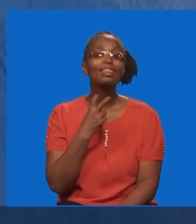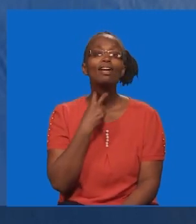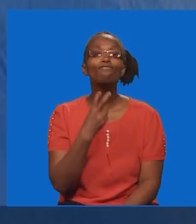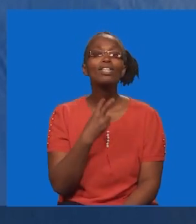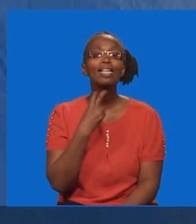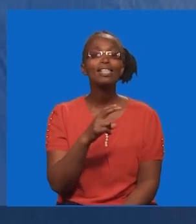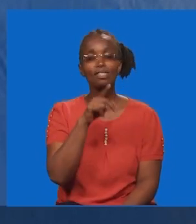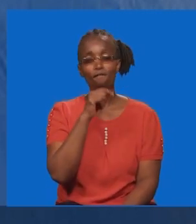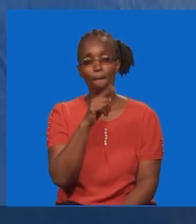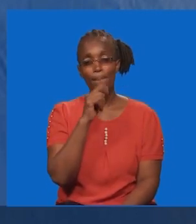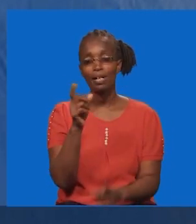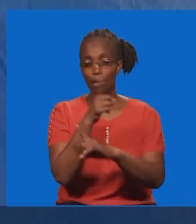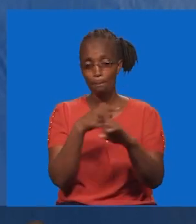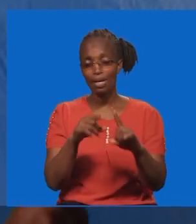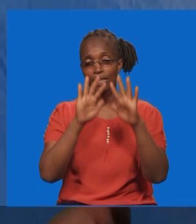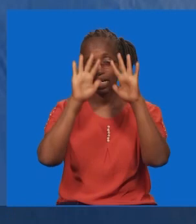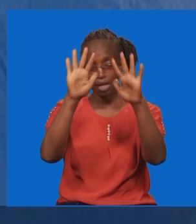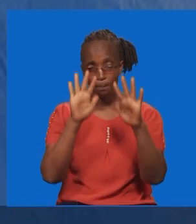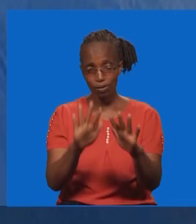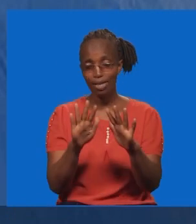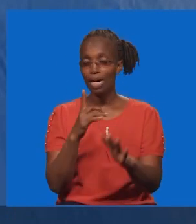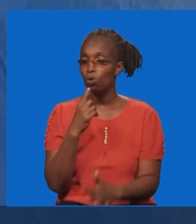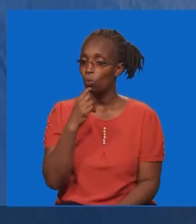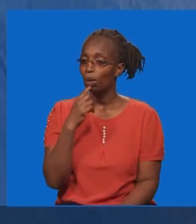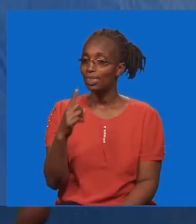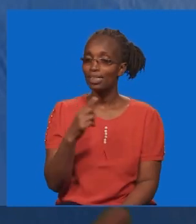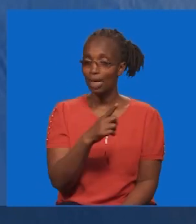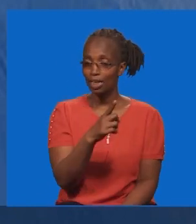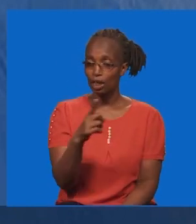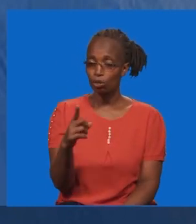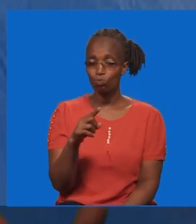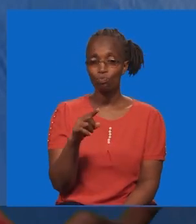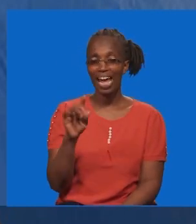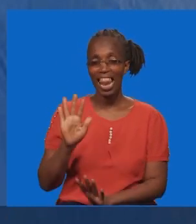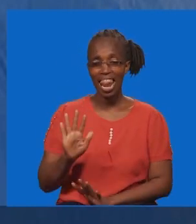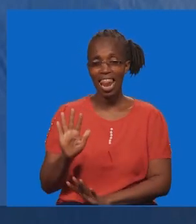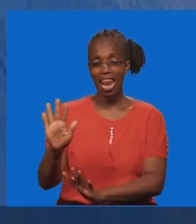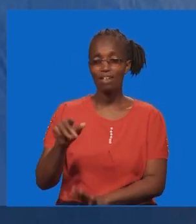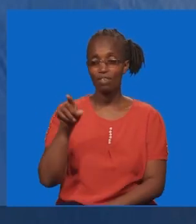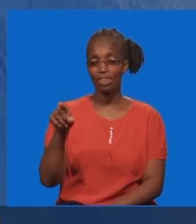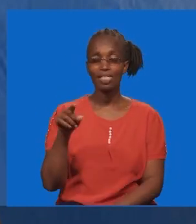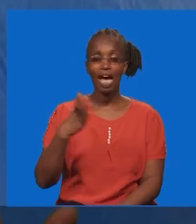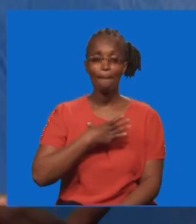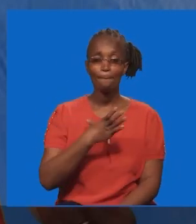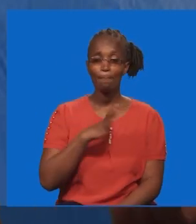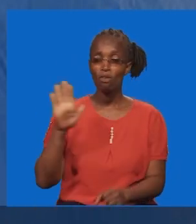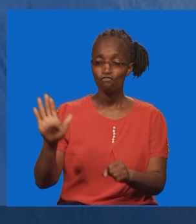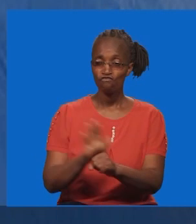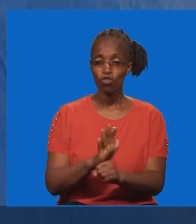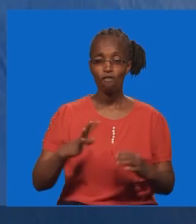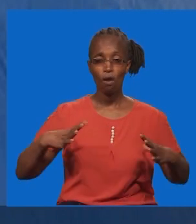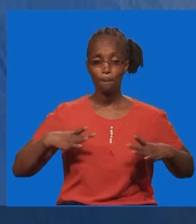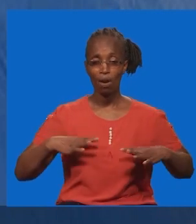wanandamu. Wanamusahu yu mungu. Nataka kukuambia subuya leo. Ochana na wawo. Au ni watenda maovu. Au ni watu ambao wakona